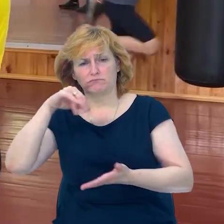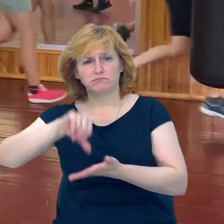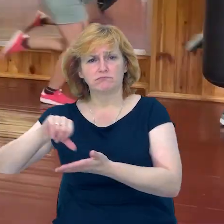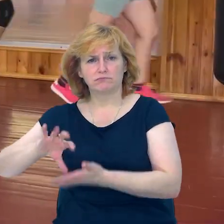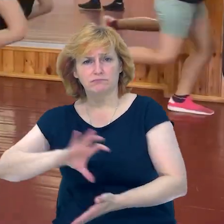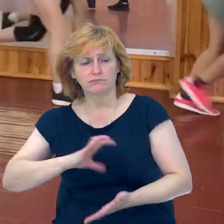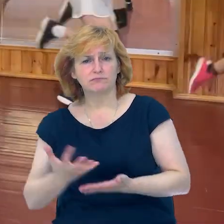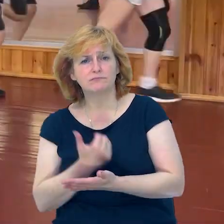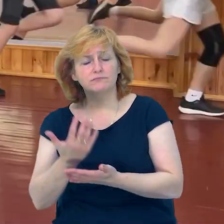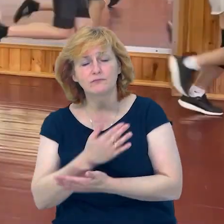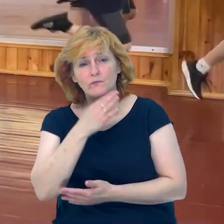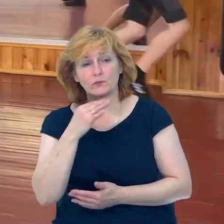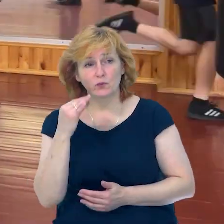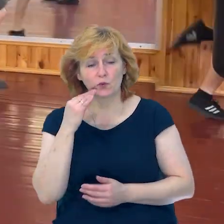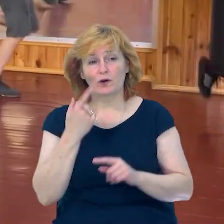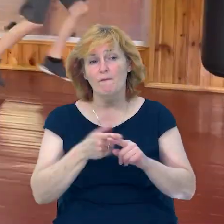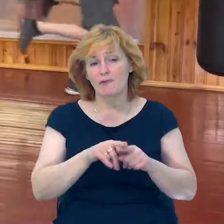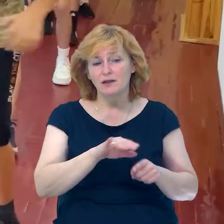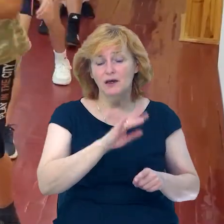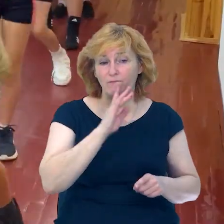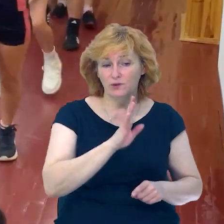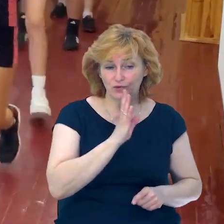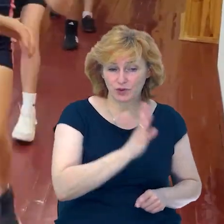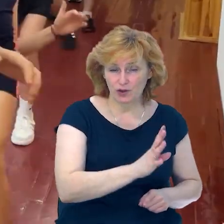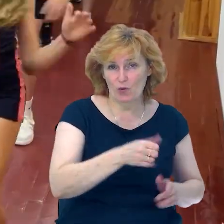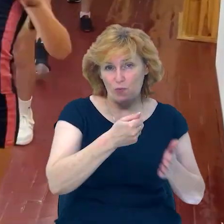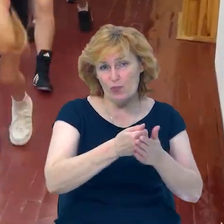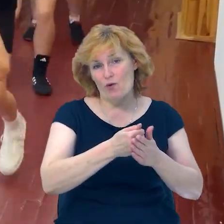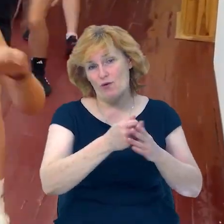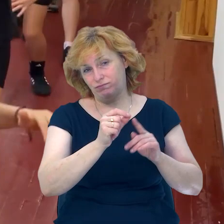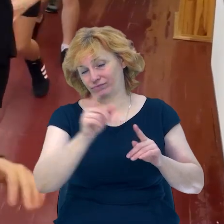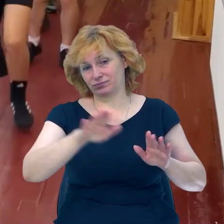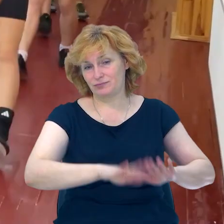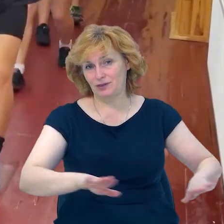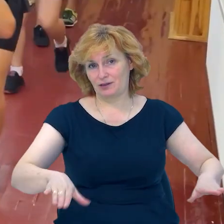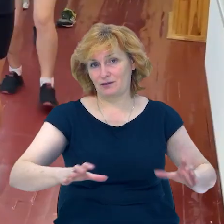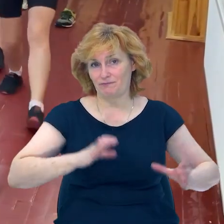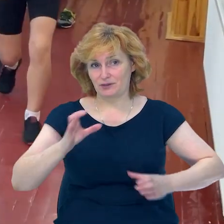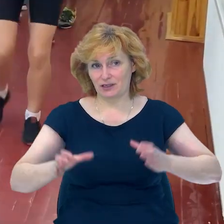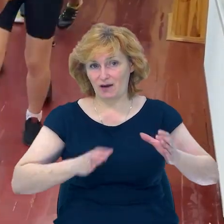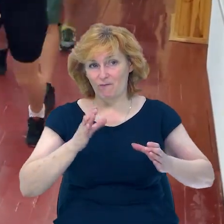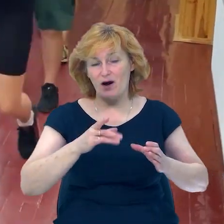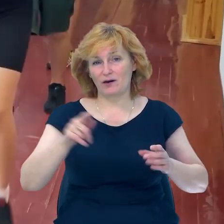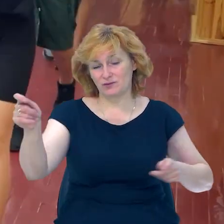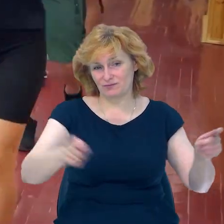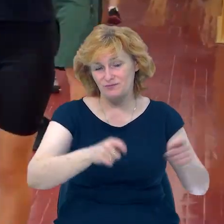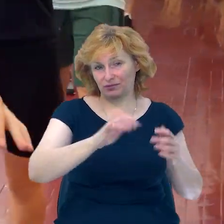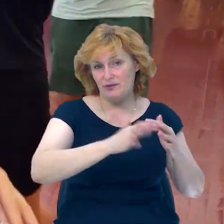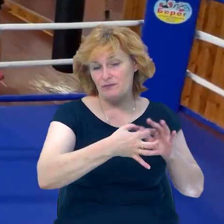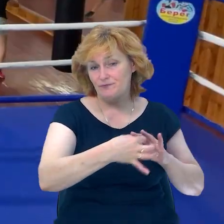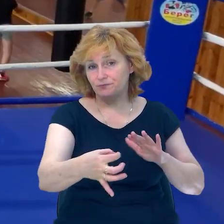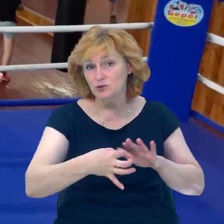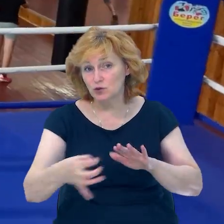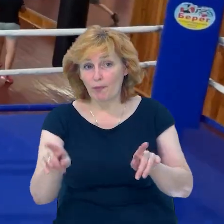близько ста дітей від чотирьох років. Більшість із них – уродженці маленьких сіл Ічнянської та сусідніх громад Прилуцького району.